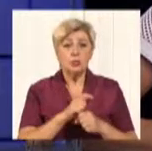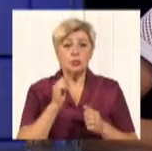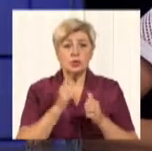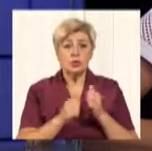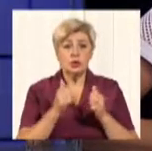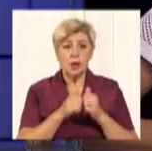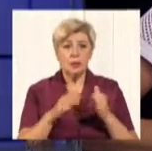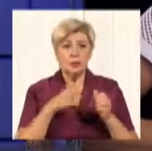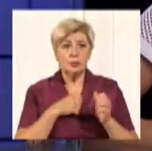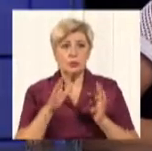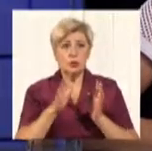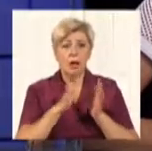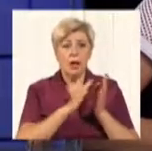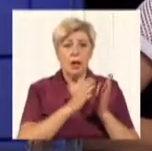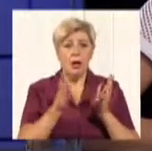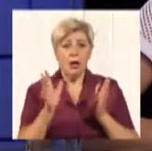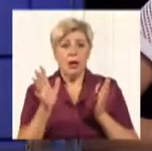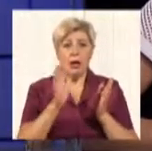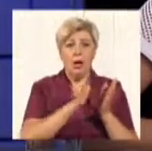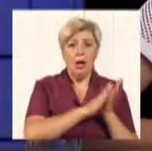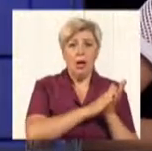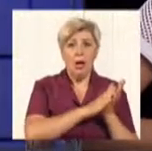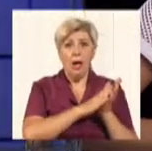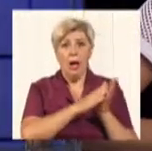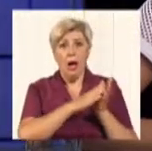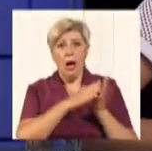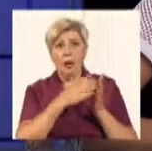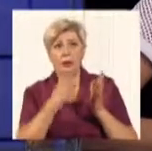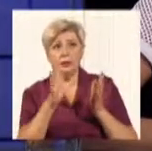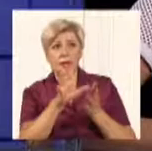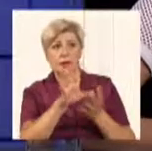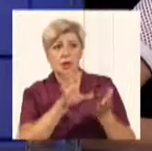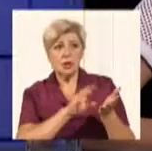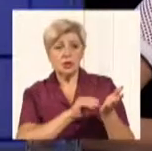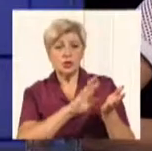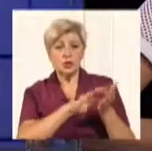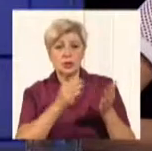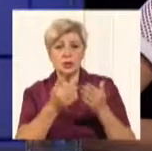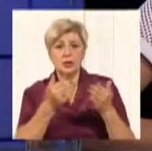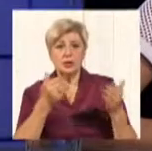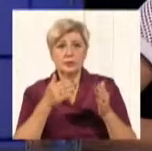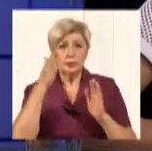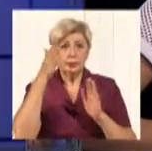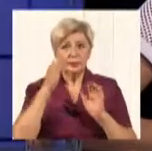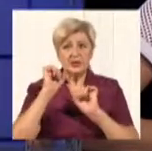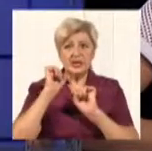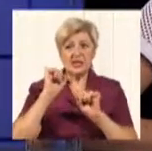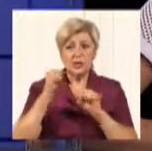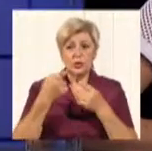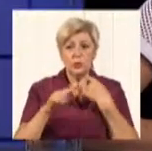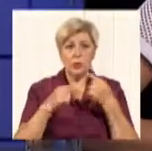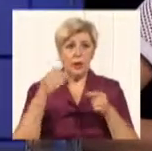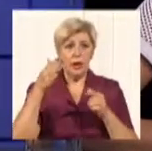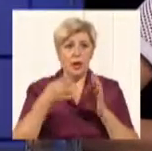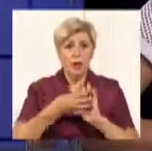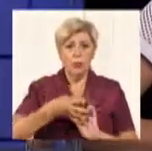екранувати від іншого, наприклад, такого ж будинку, який просто заслоняє собою, наприклад, сигнал. Це